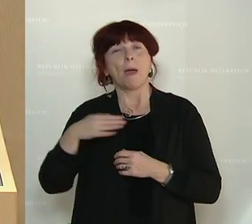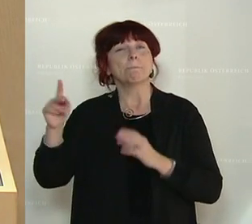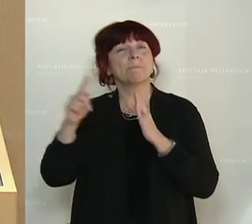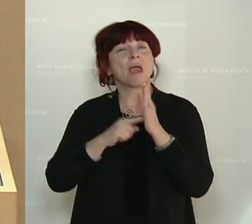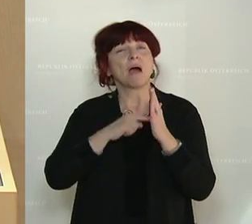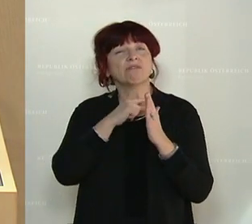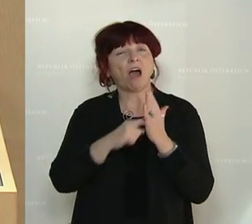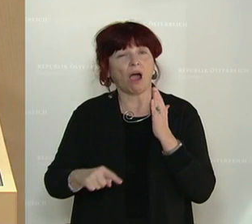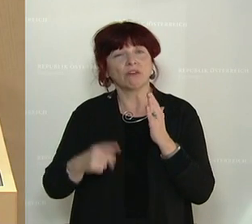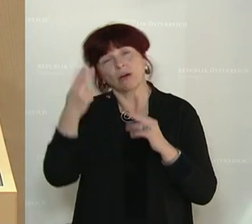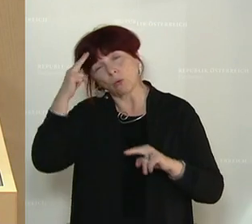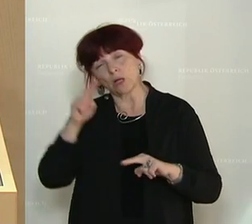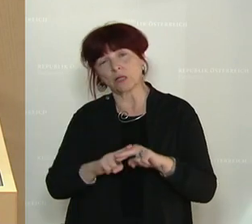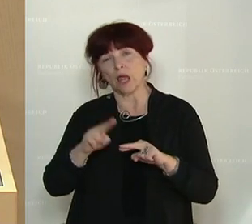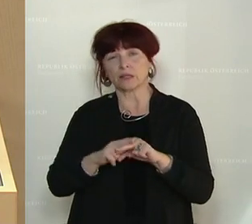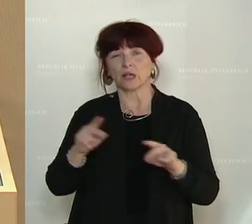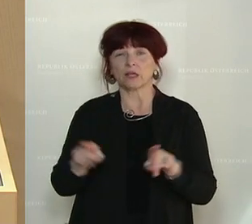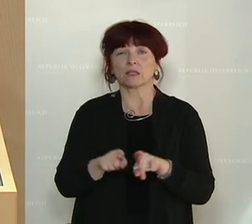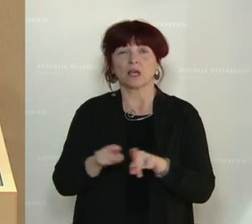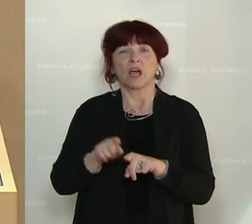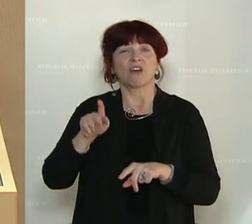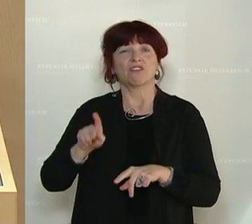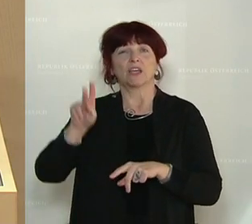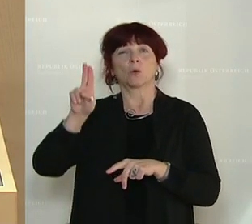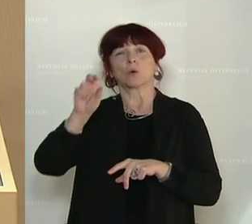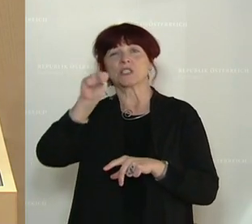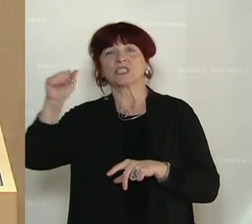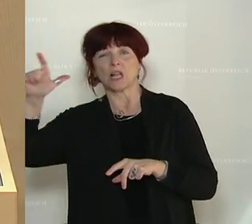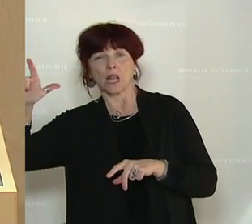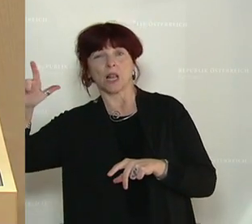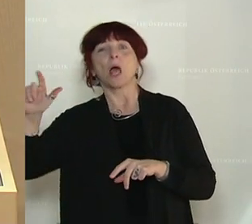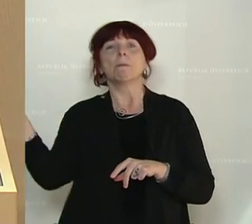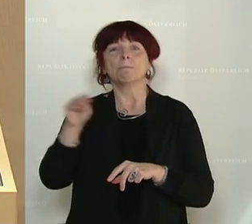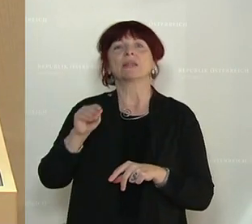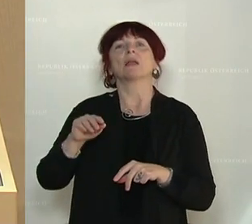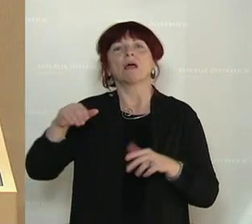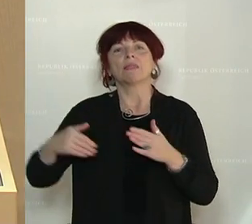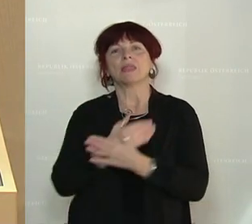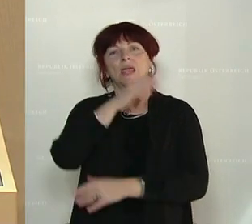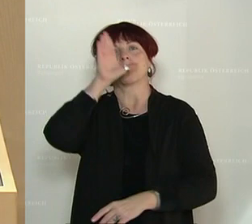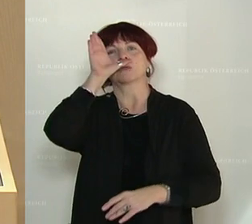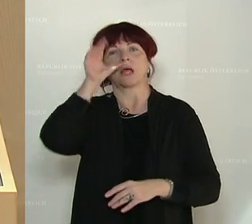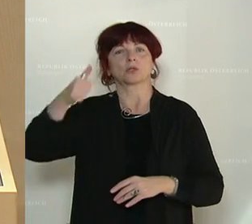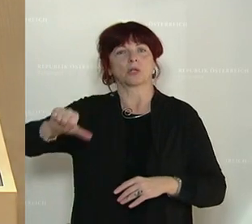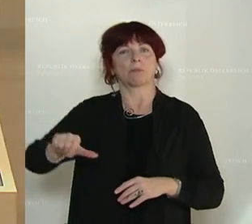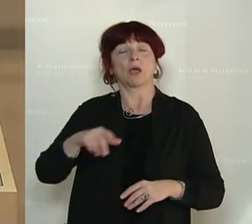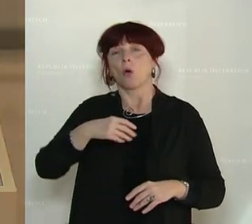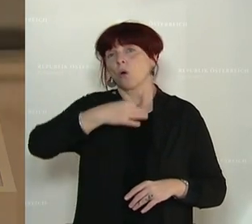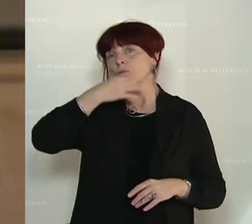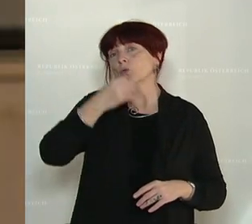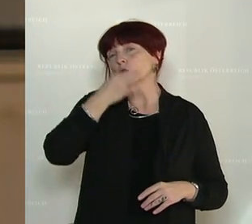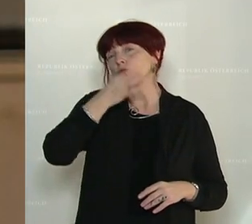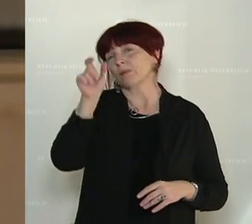Holocaust-Leugner wie Neonazis, wie Gottfried Küssl mitmarschieren, wenn der Sprecher der österreichischen Identitären und weiterer